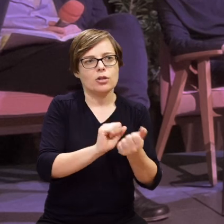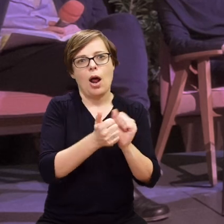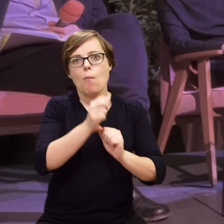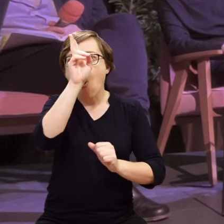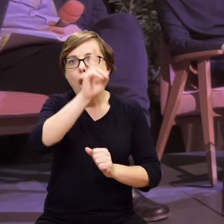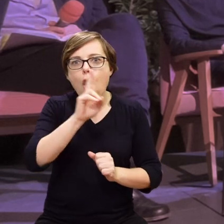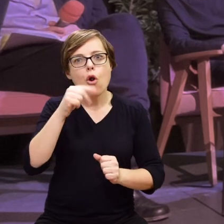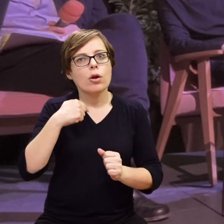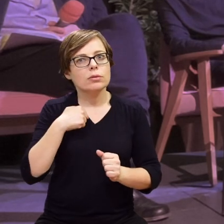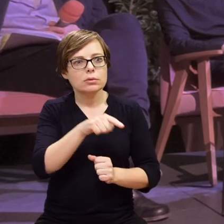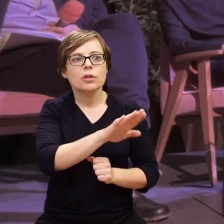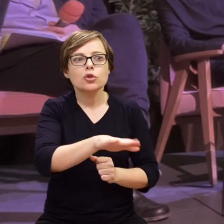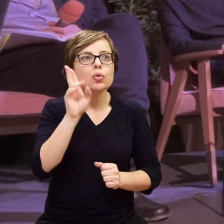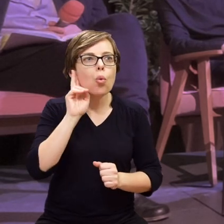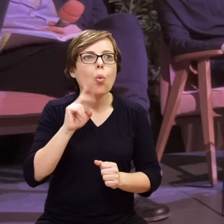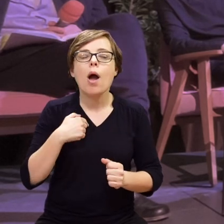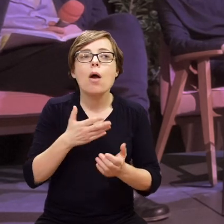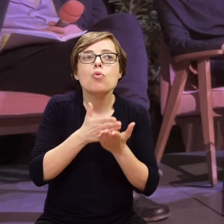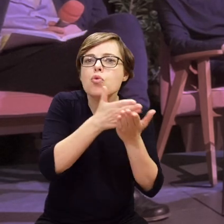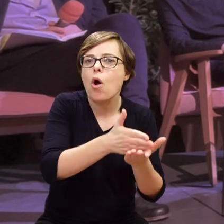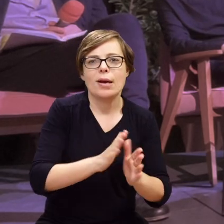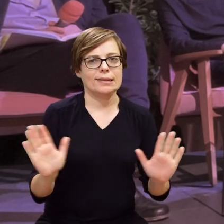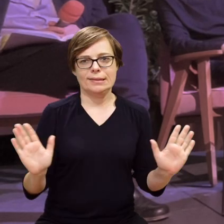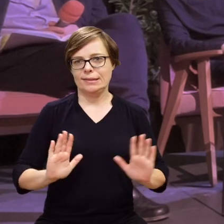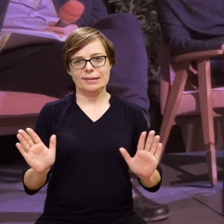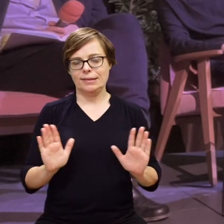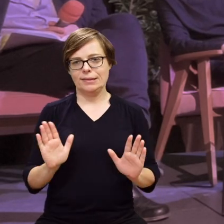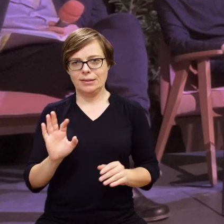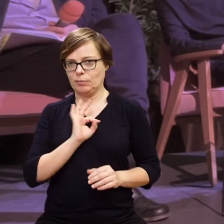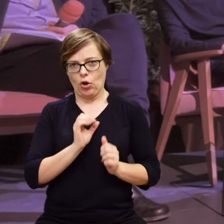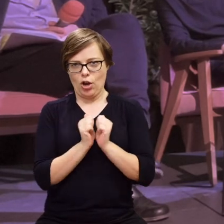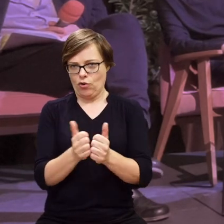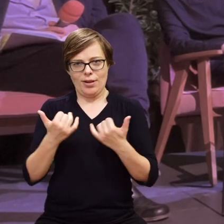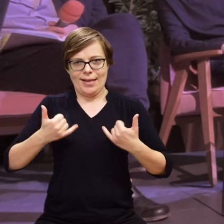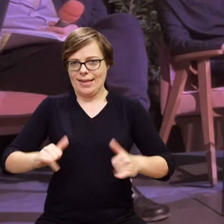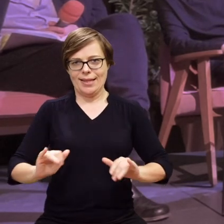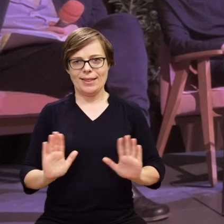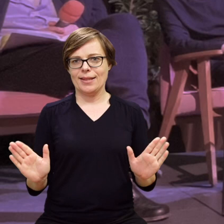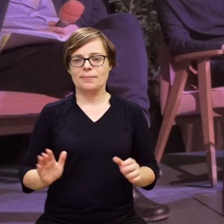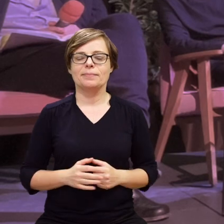rodzicom na przykład głuchych dzieci. To nie ta rola zupełnie.